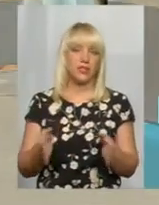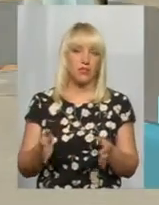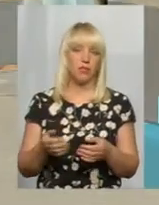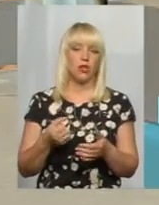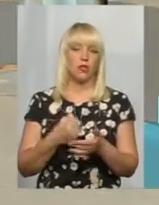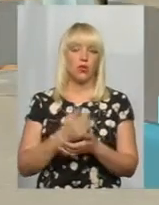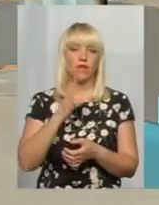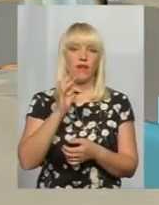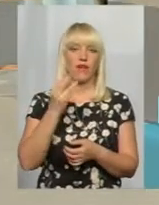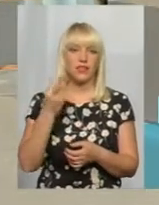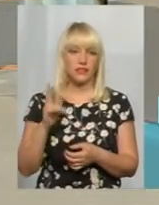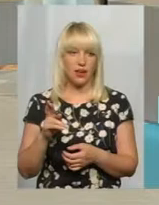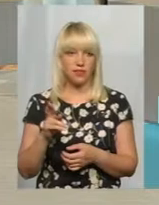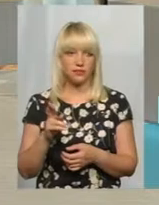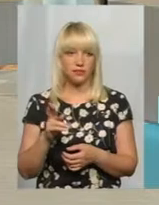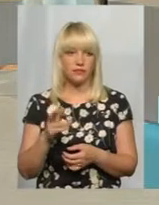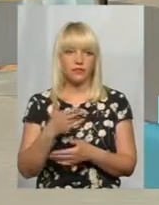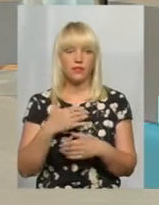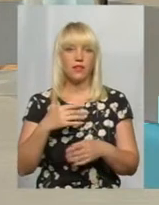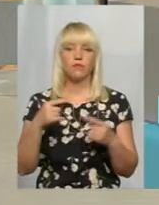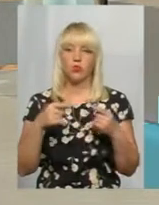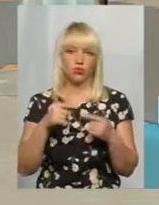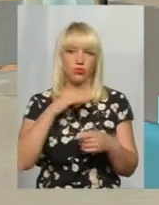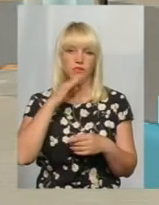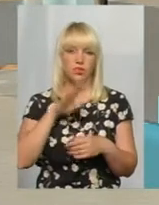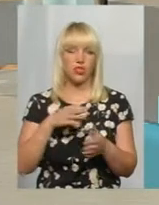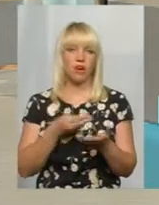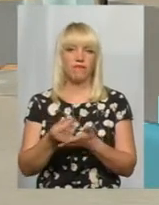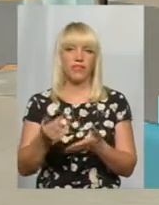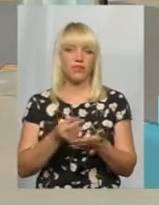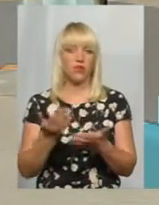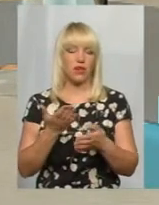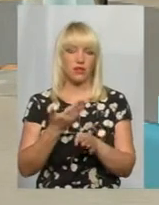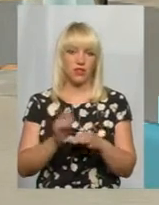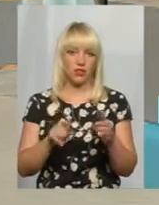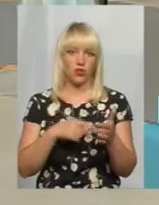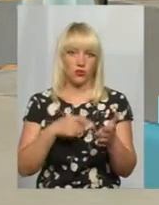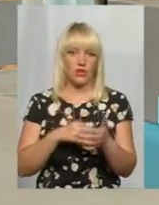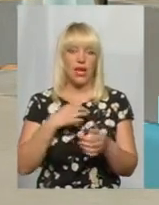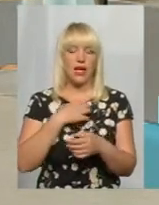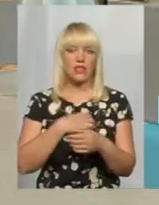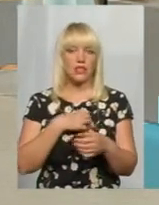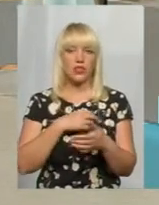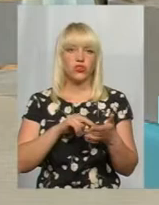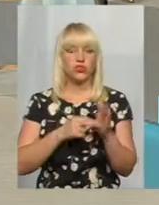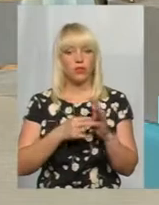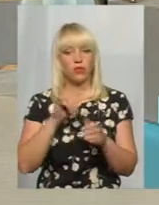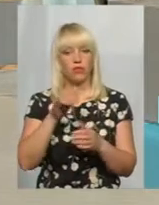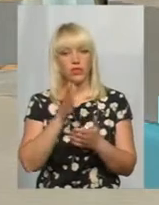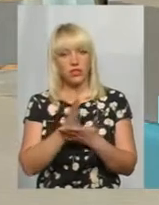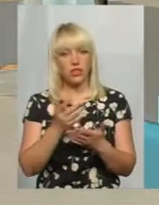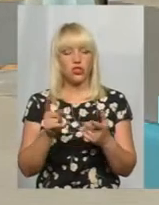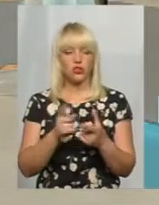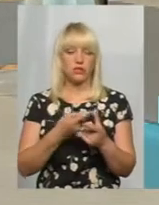до вересня нам точно вистачає фінансування того, яке виділило місто. А стратегічні плани якісь є, аби до цієї